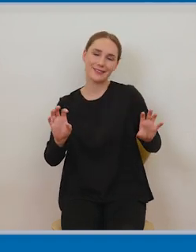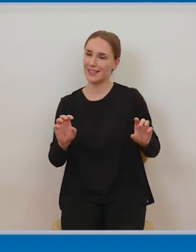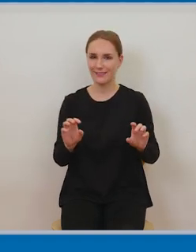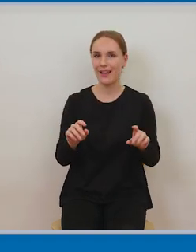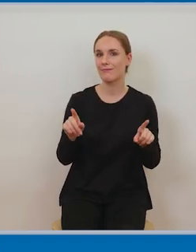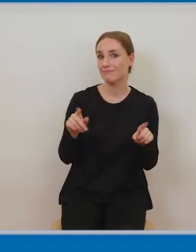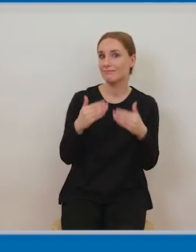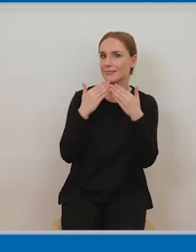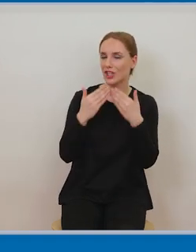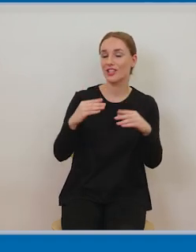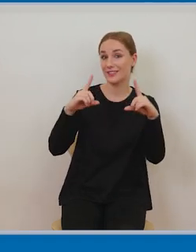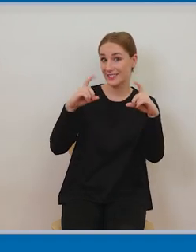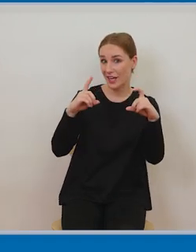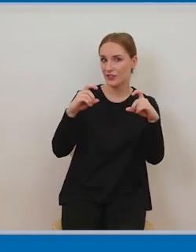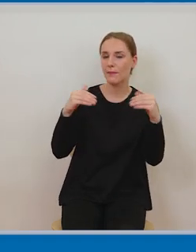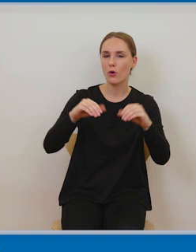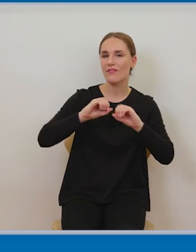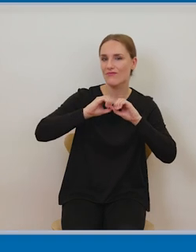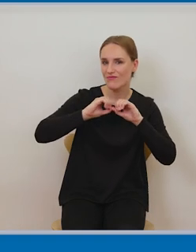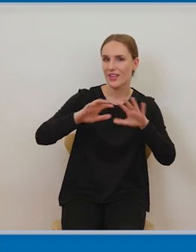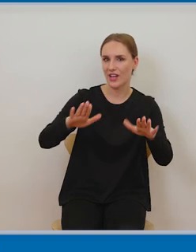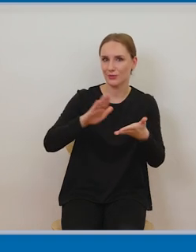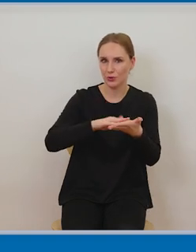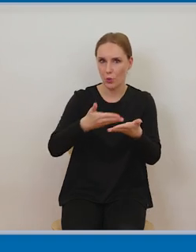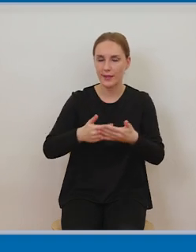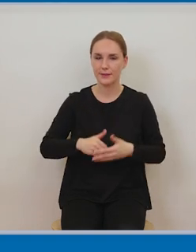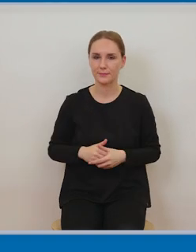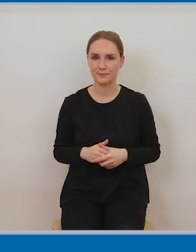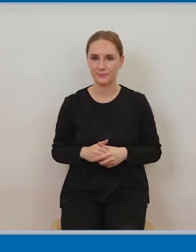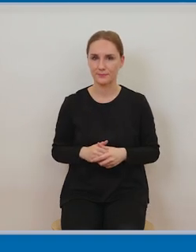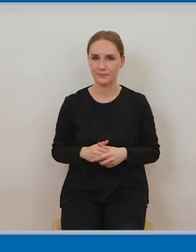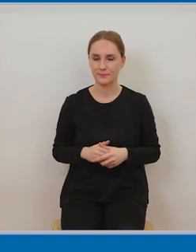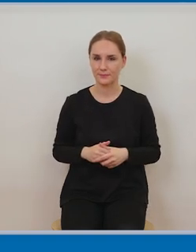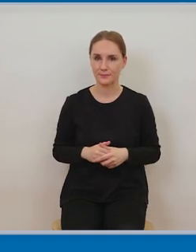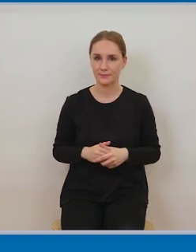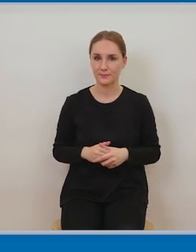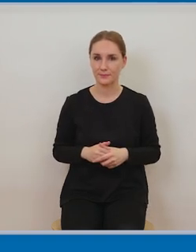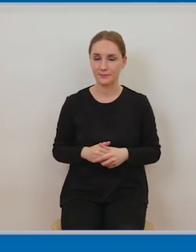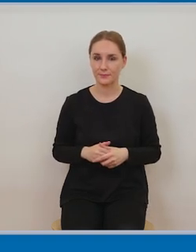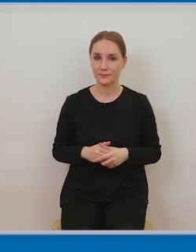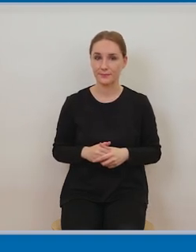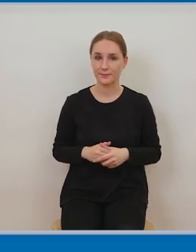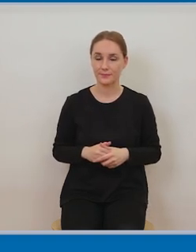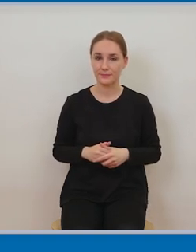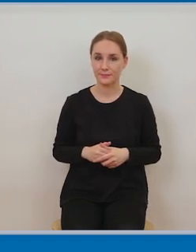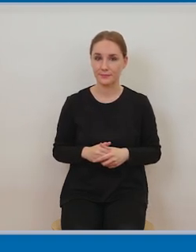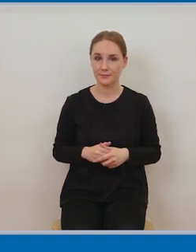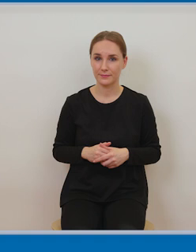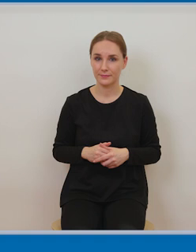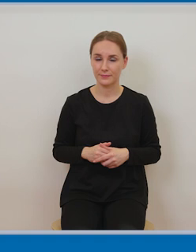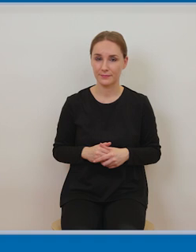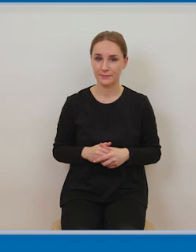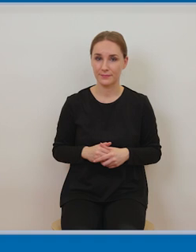wyjaśniamy studenci pisząc prace magisterskie wyjaśniają swoje stanowisko